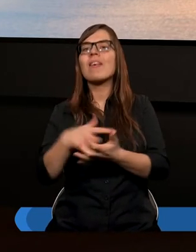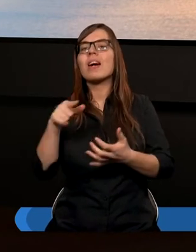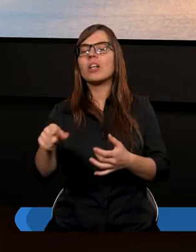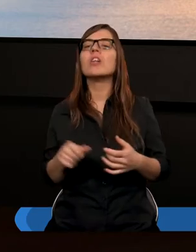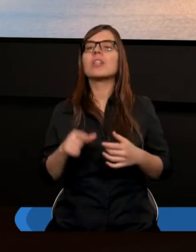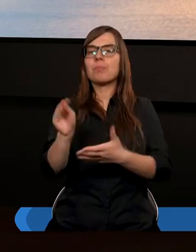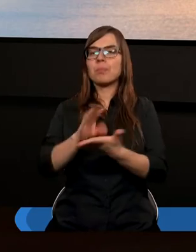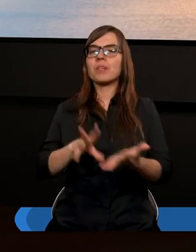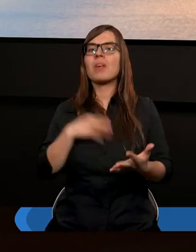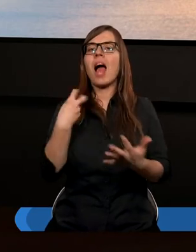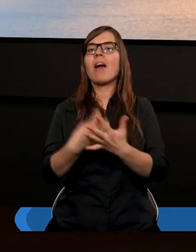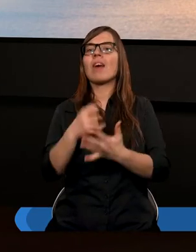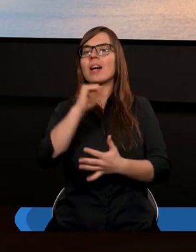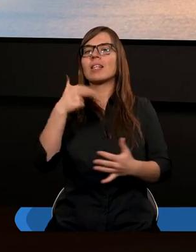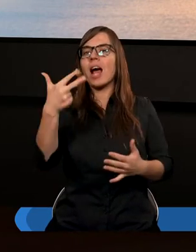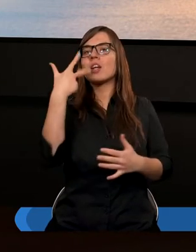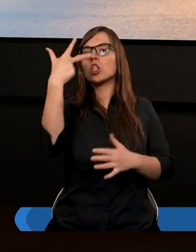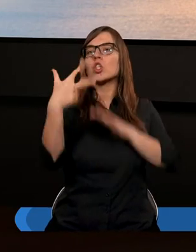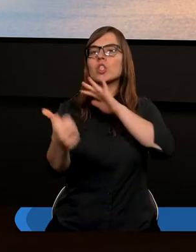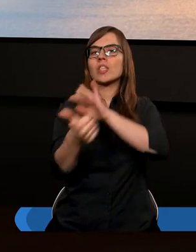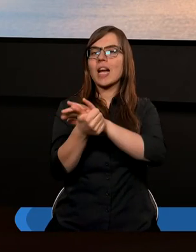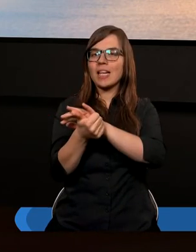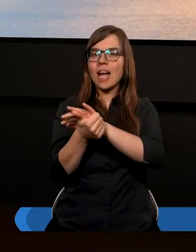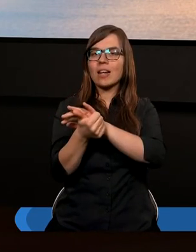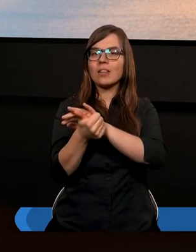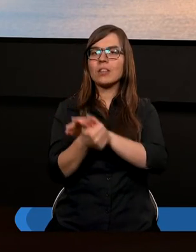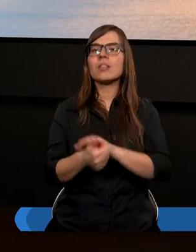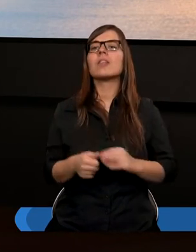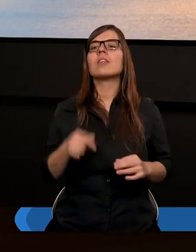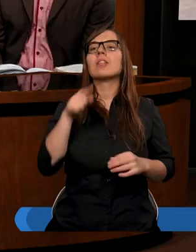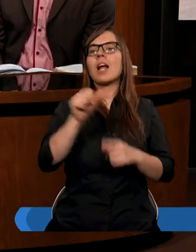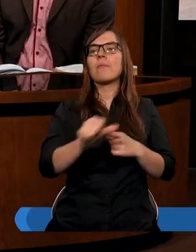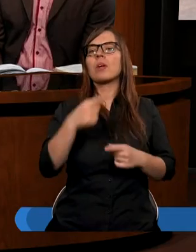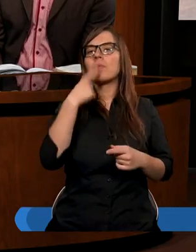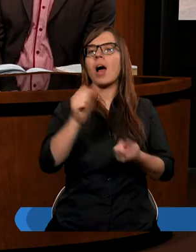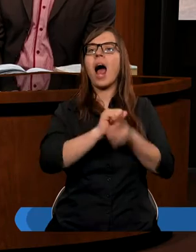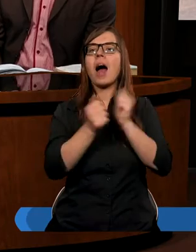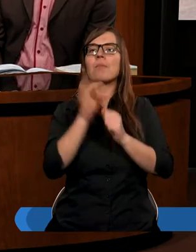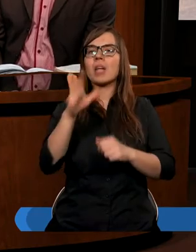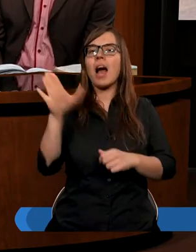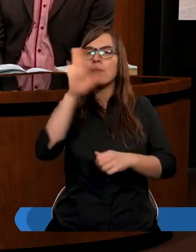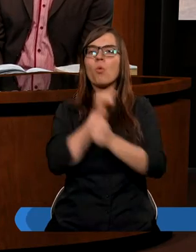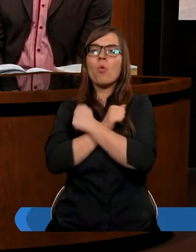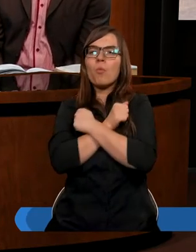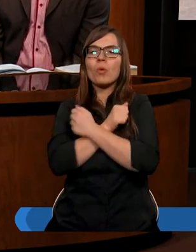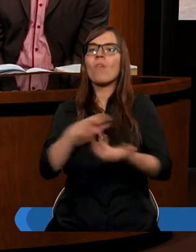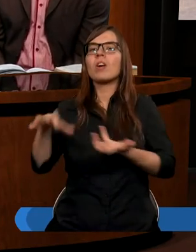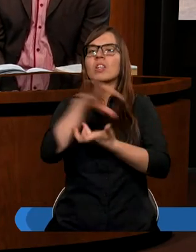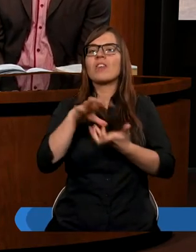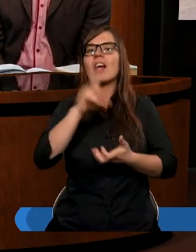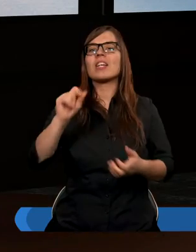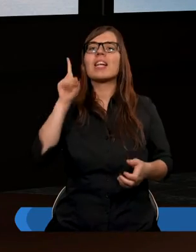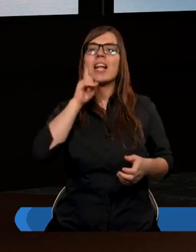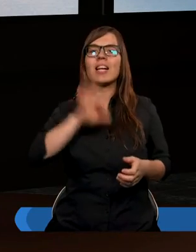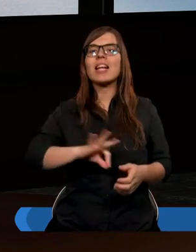Świętym. Ewangeliana 3,16. I tam jest powiedziane, Albowiem tak Bóg umiłował świat,